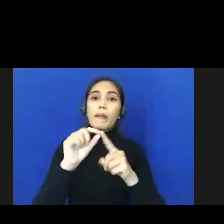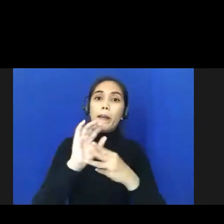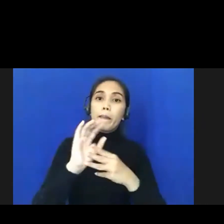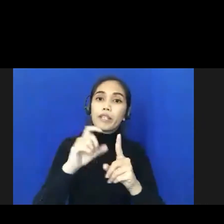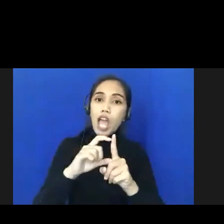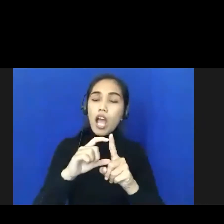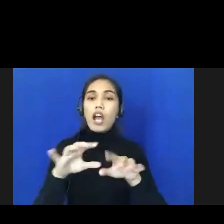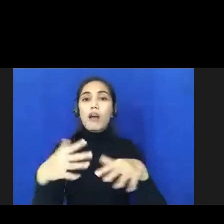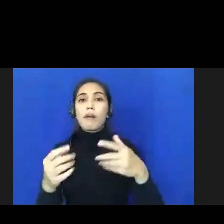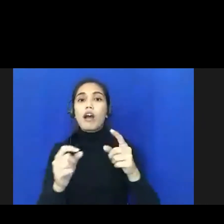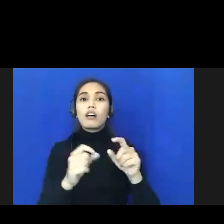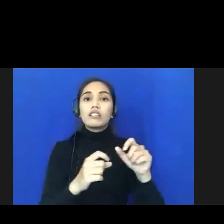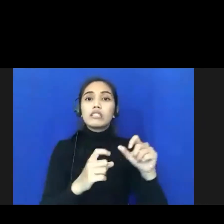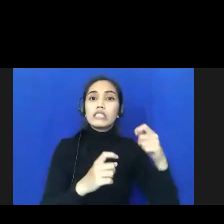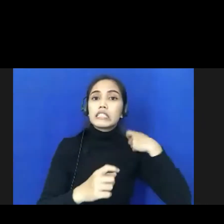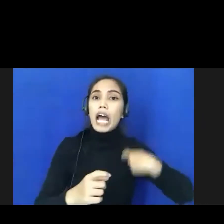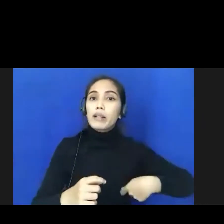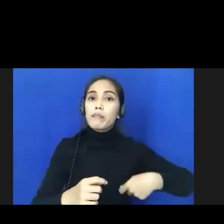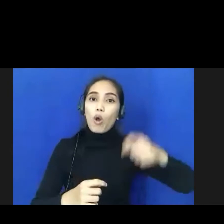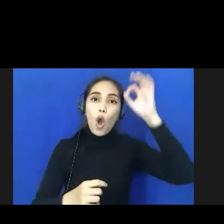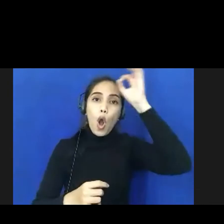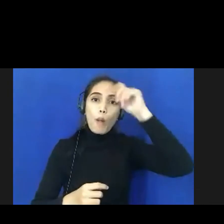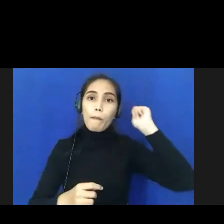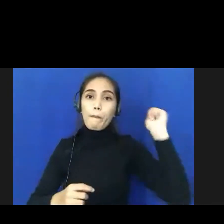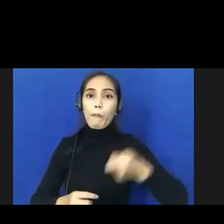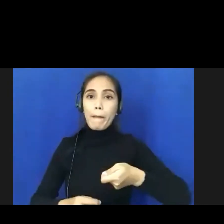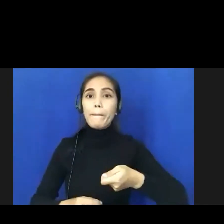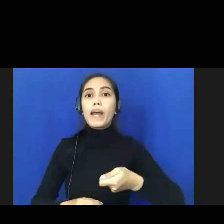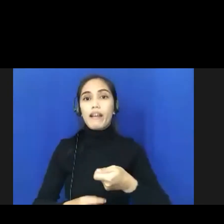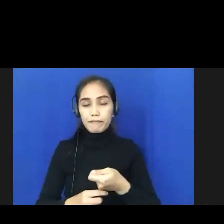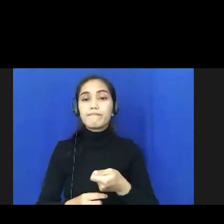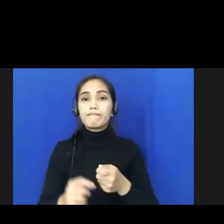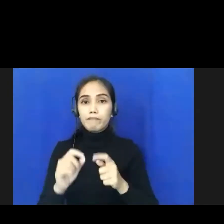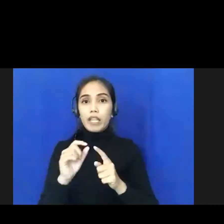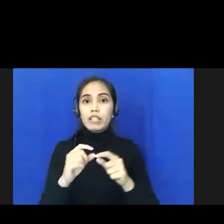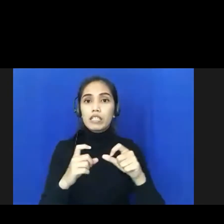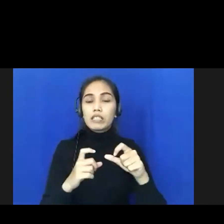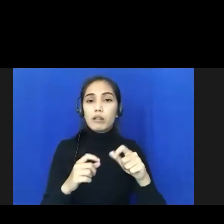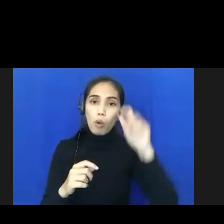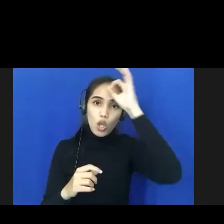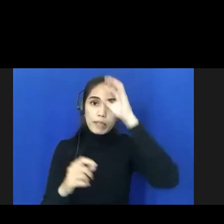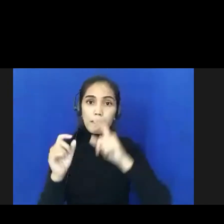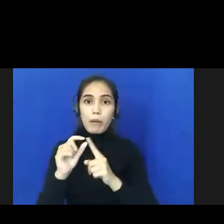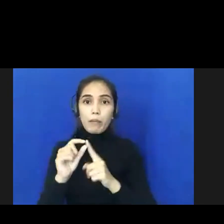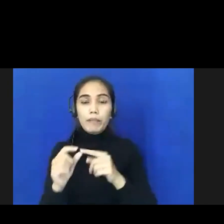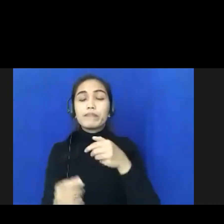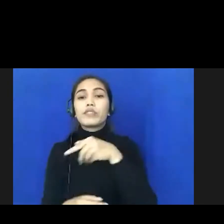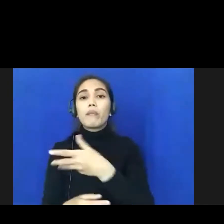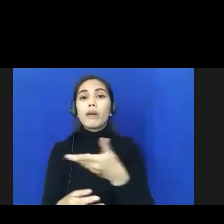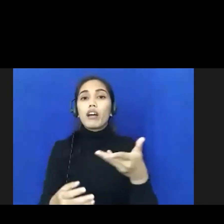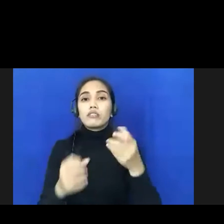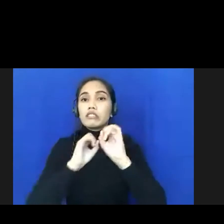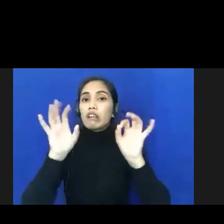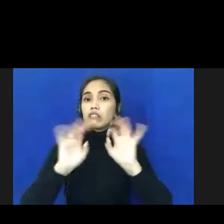Pol PP, termasuk di dalamnya Polisi dan Tentara. Juga kami jelaskan kepada kita